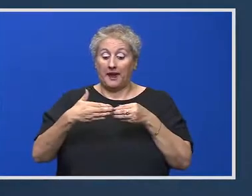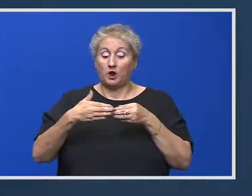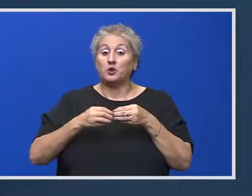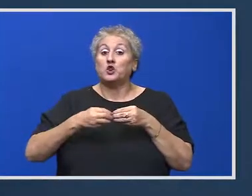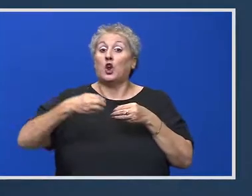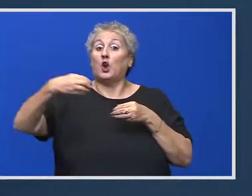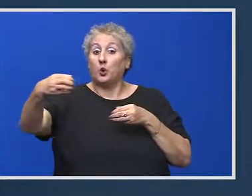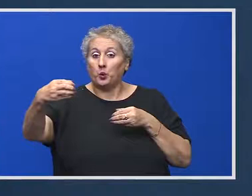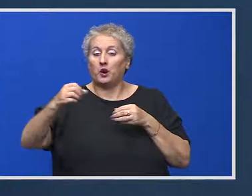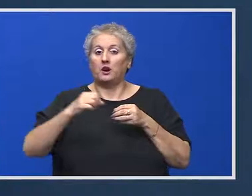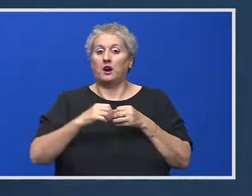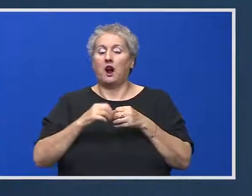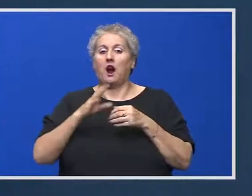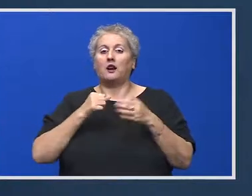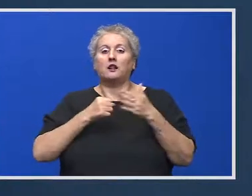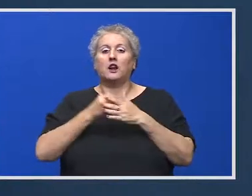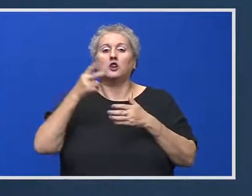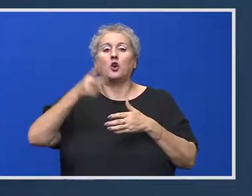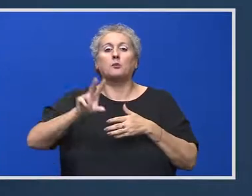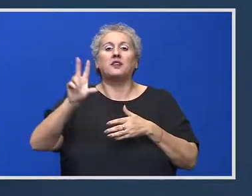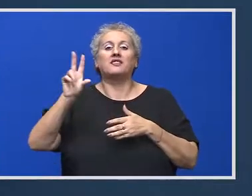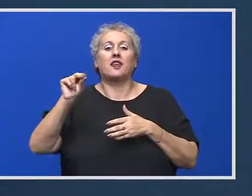termen anul 2030.